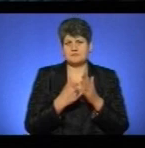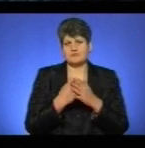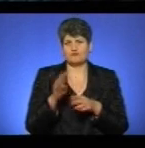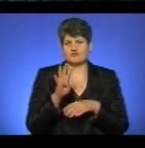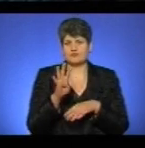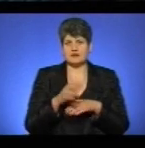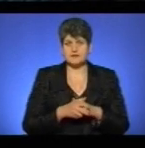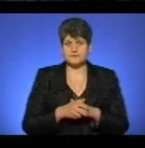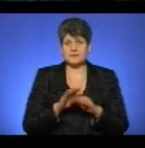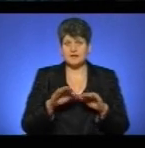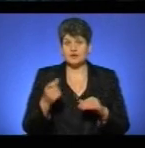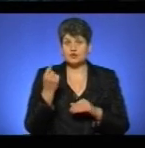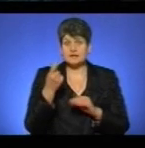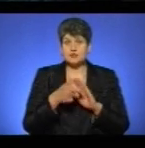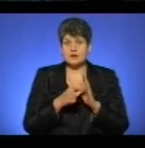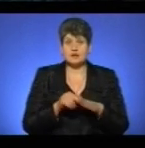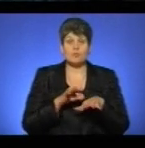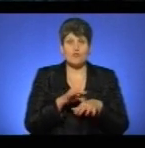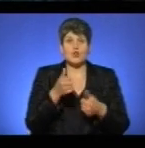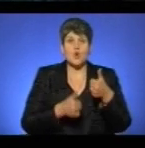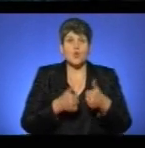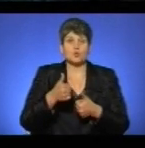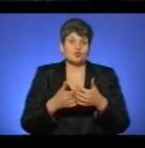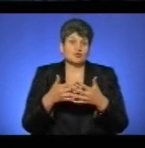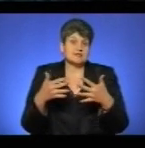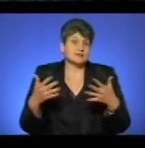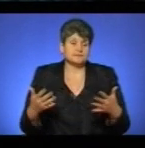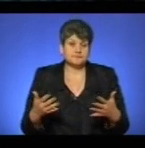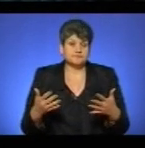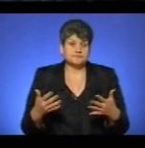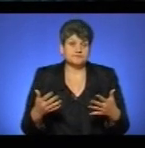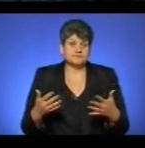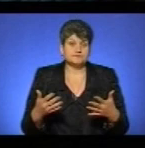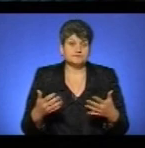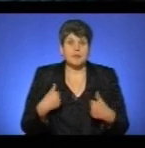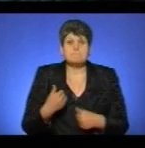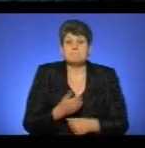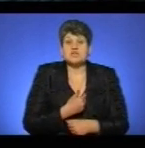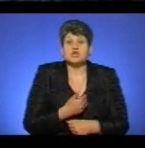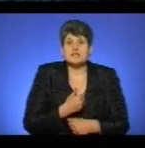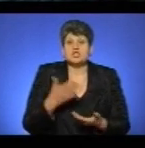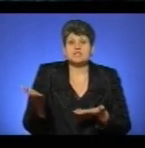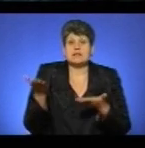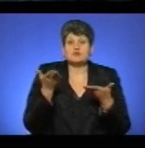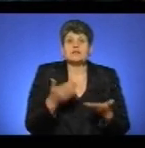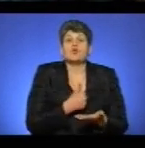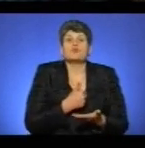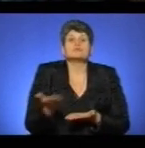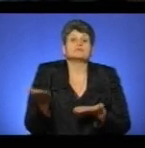Учні 11-го класу проводили конкурси і бажаючих запросили на сцену.